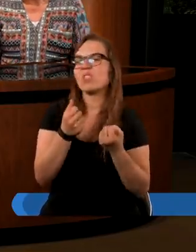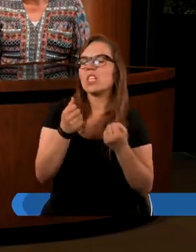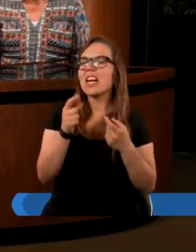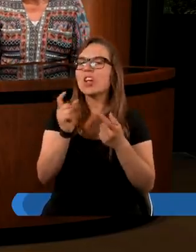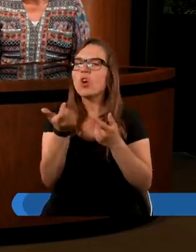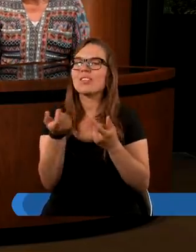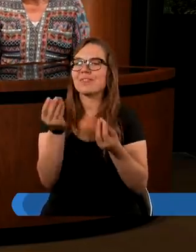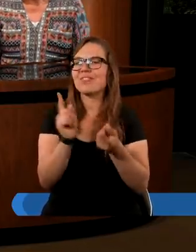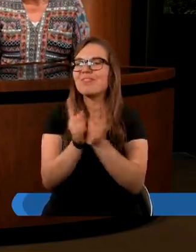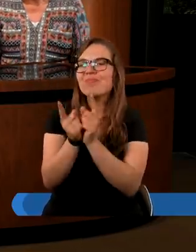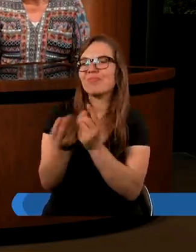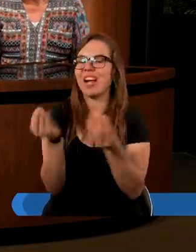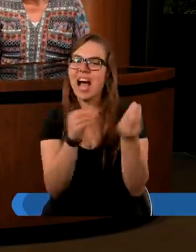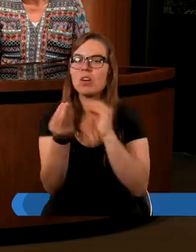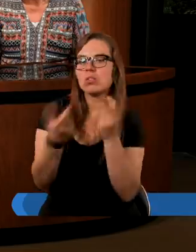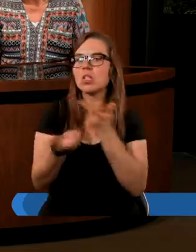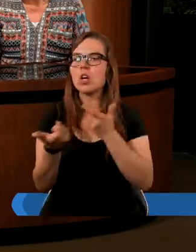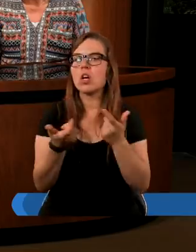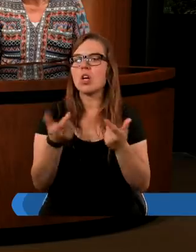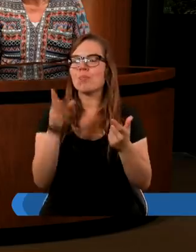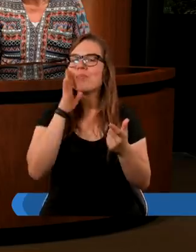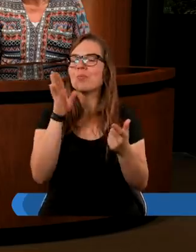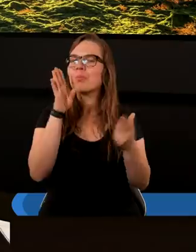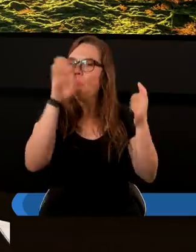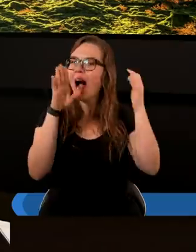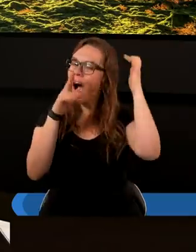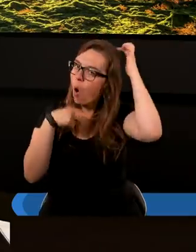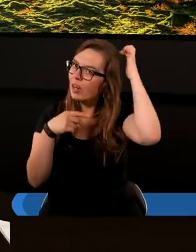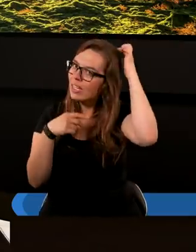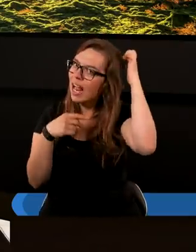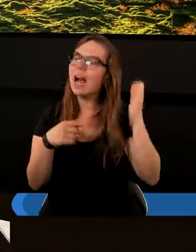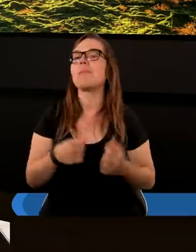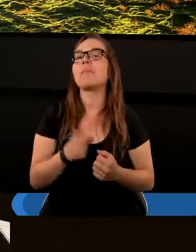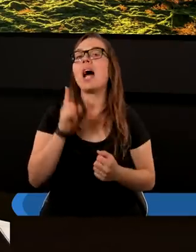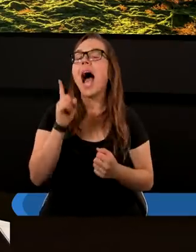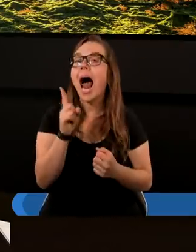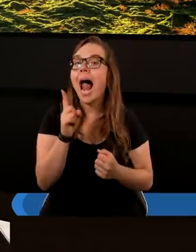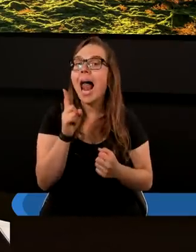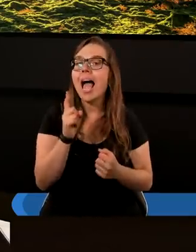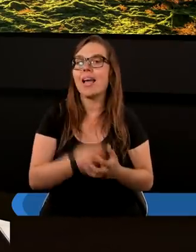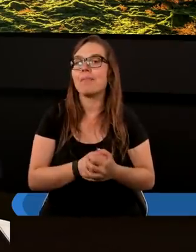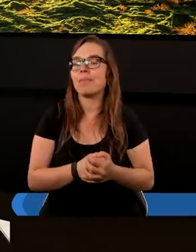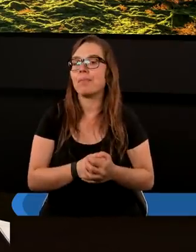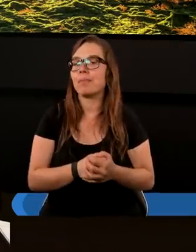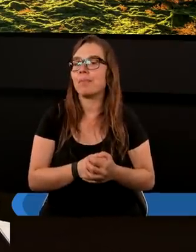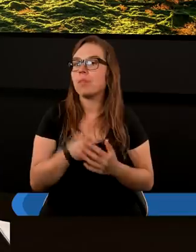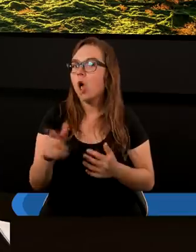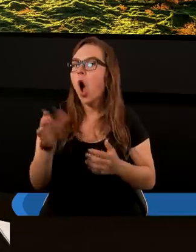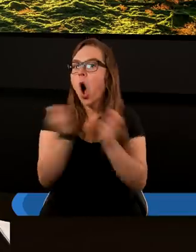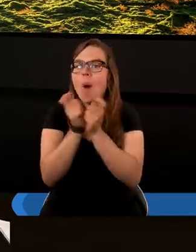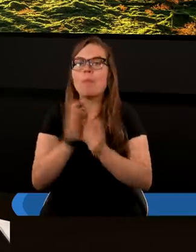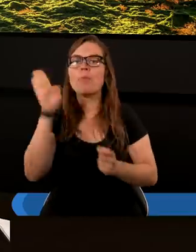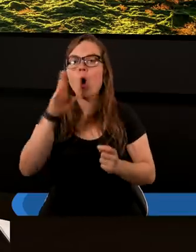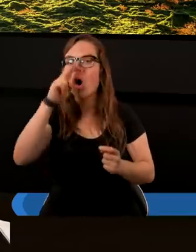boską istotę Boga Ojca. Tak jest. Ale obok Boga